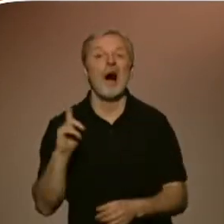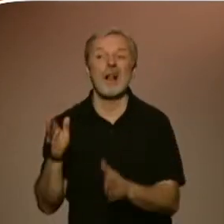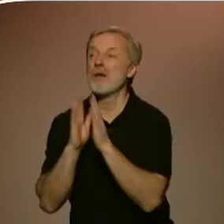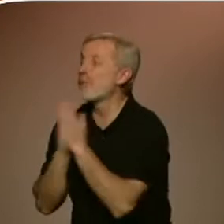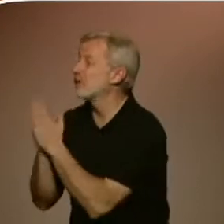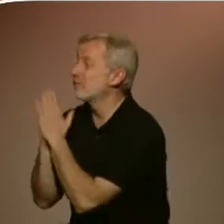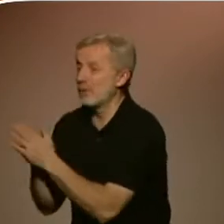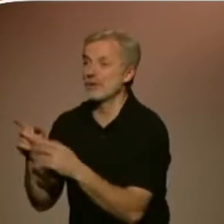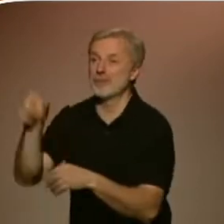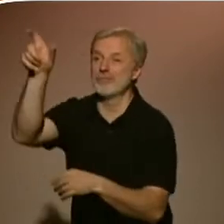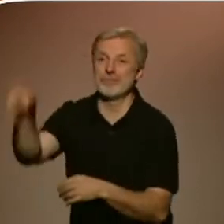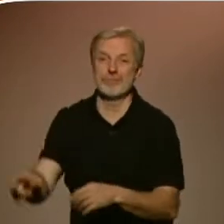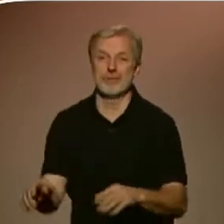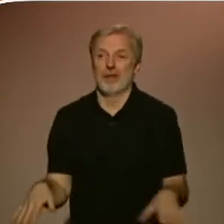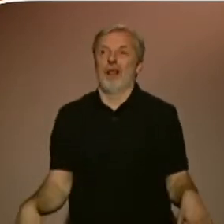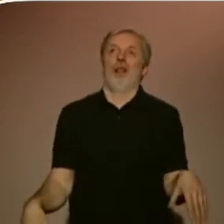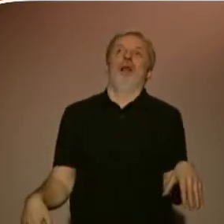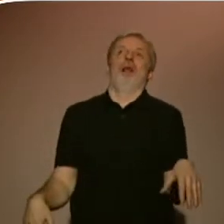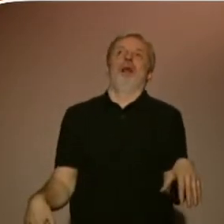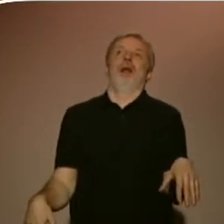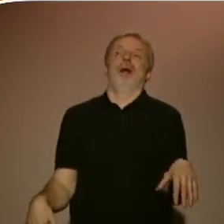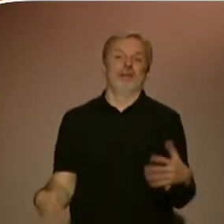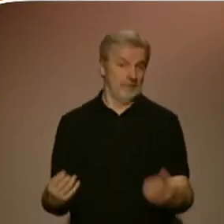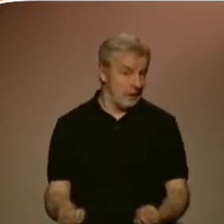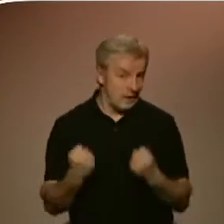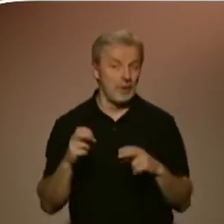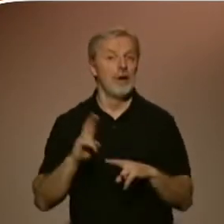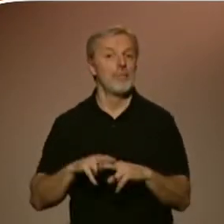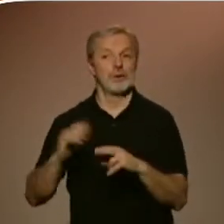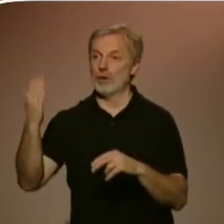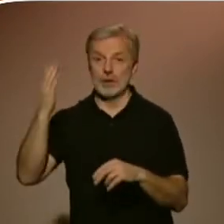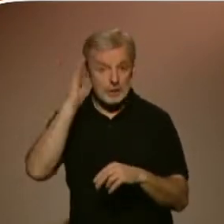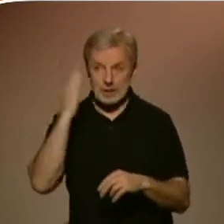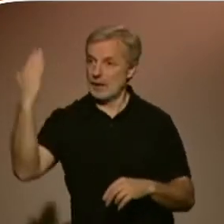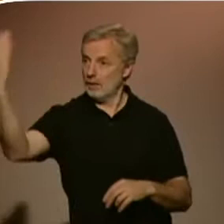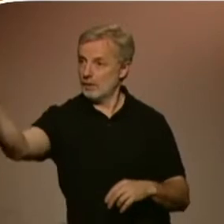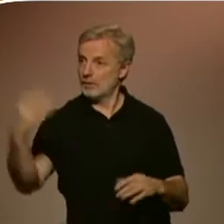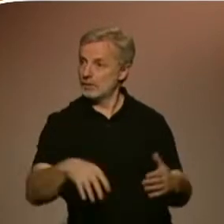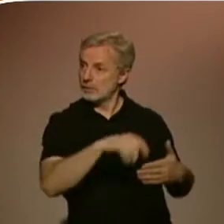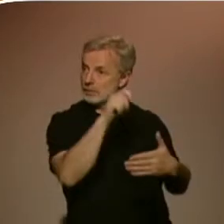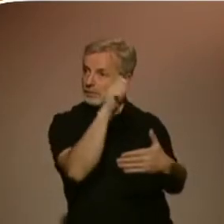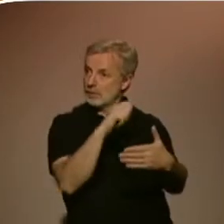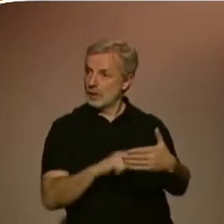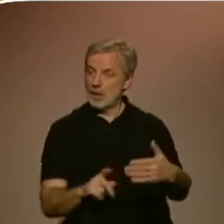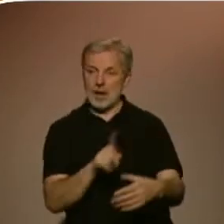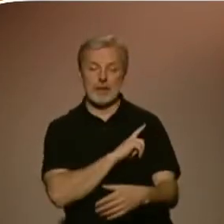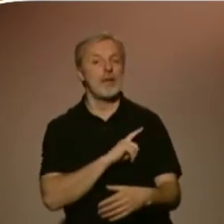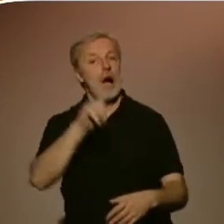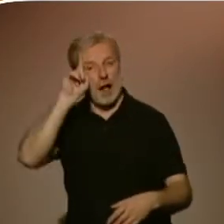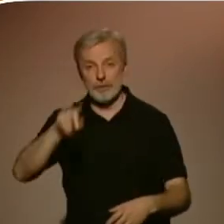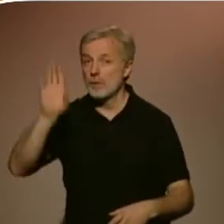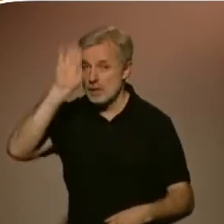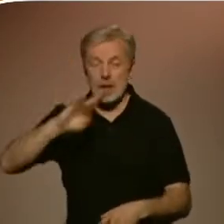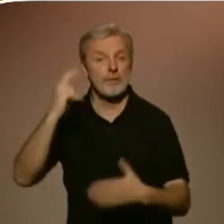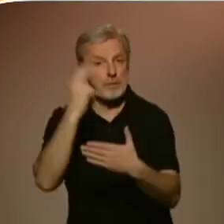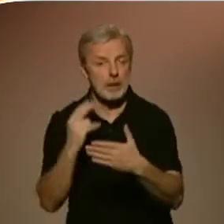ideální forma, jak si vyhovět v tomto ohledu a myslím, že podobně to měli spoustu malířů z historie, jako například Rembrandt van Rynge,